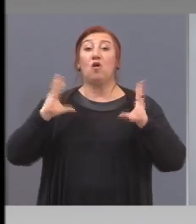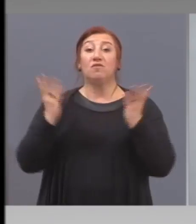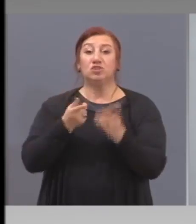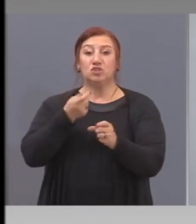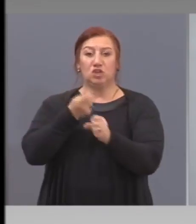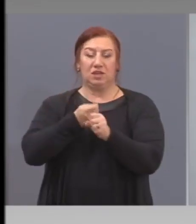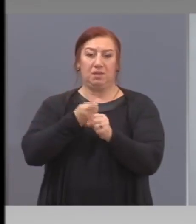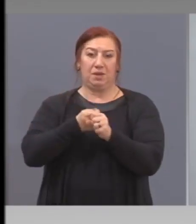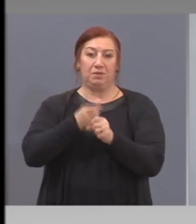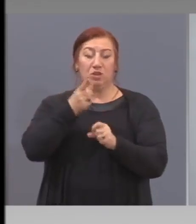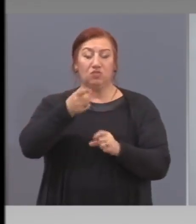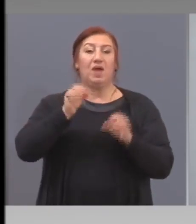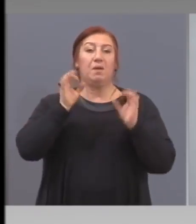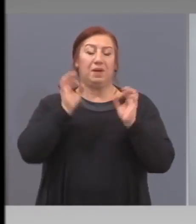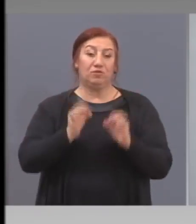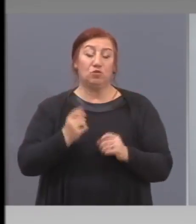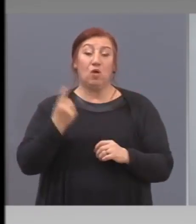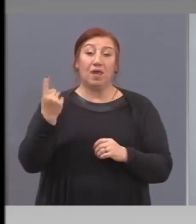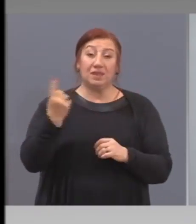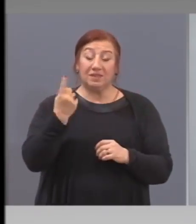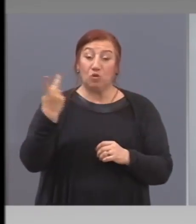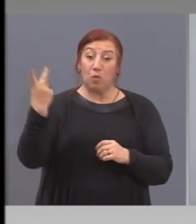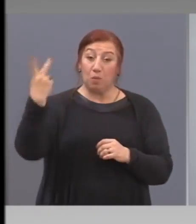Единственото доказано, повтарям, е